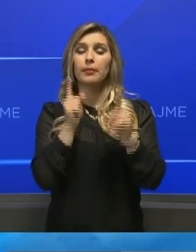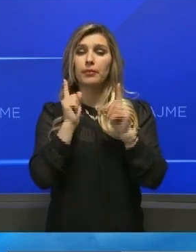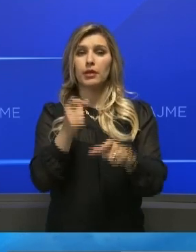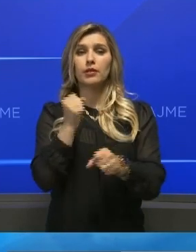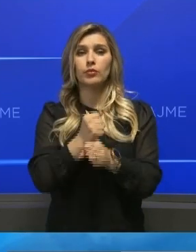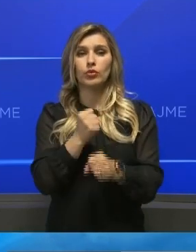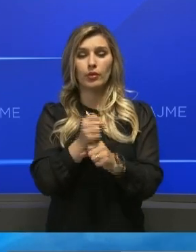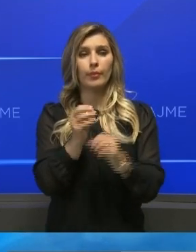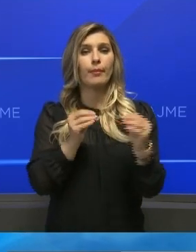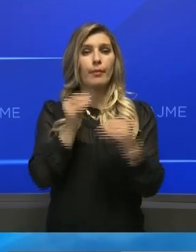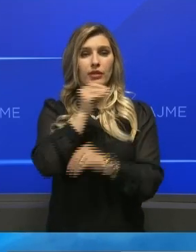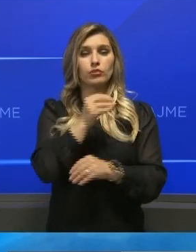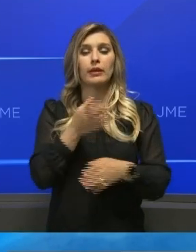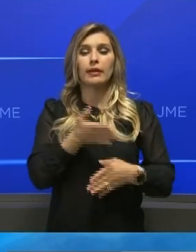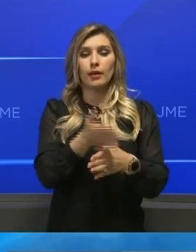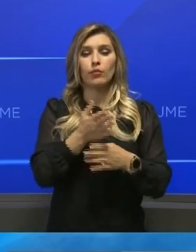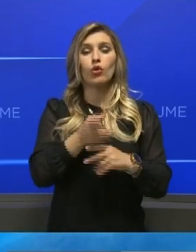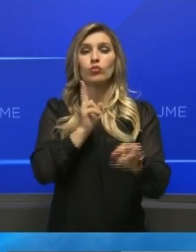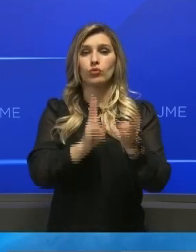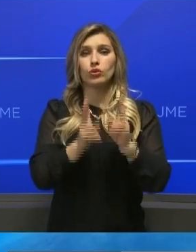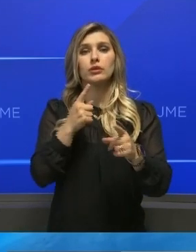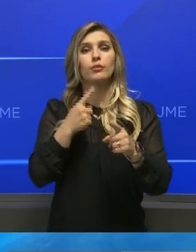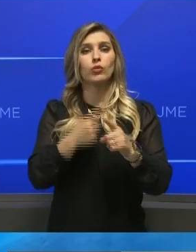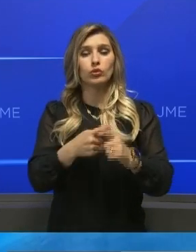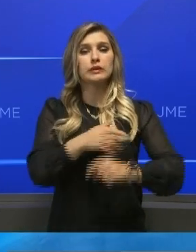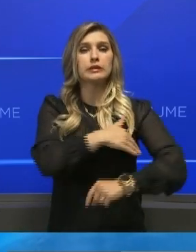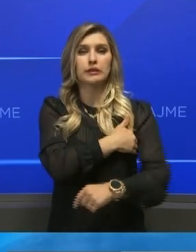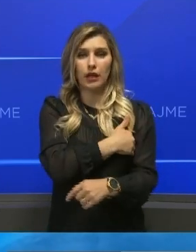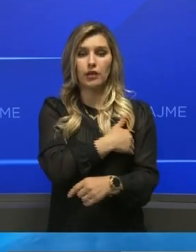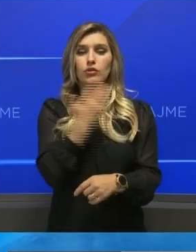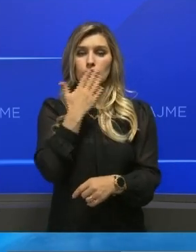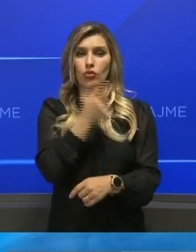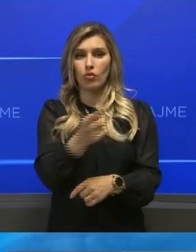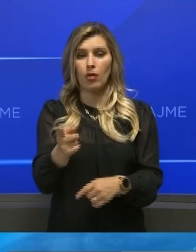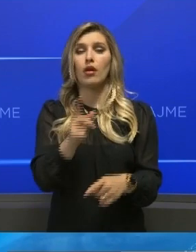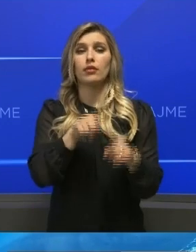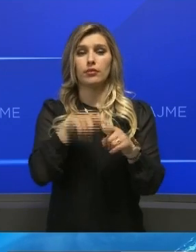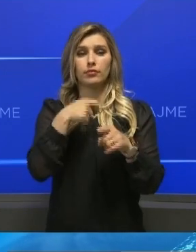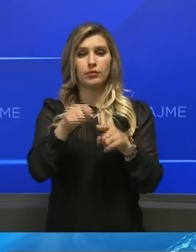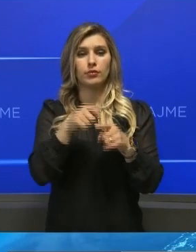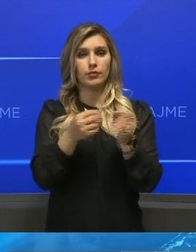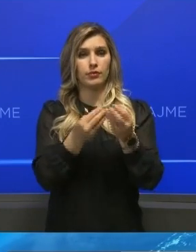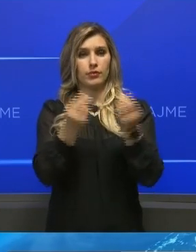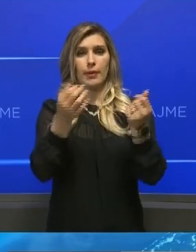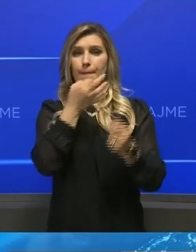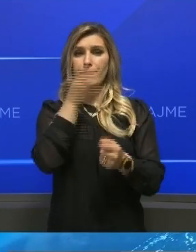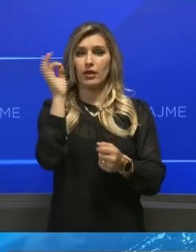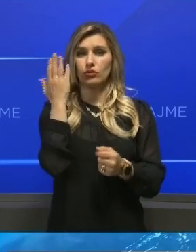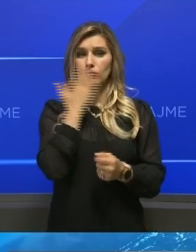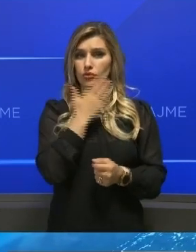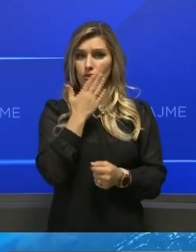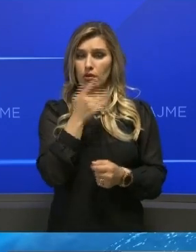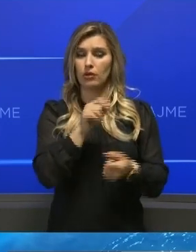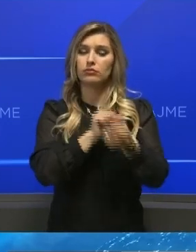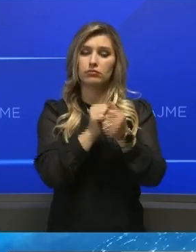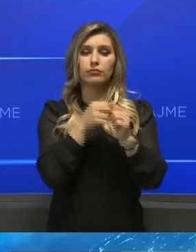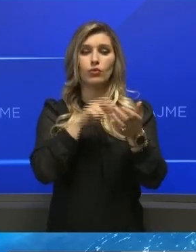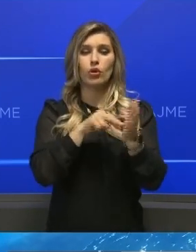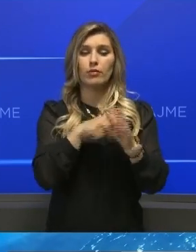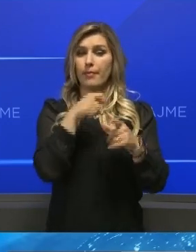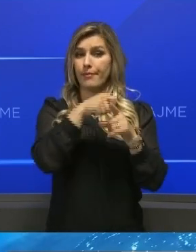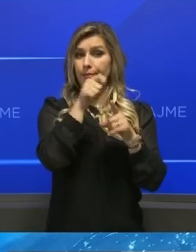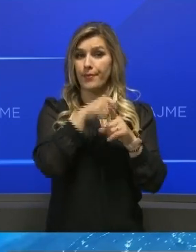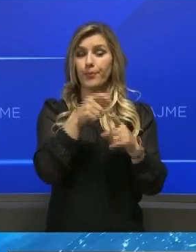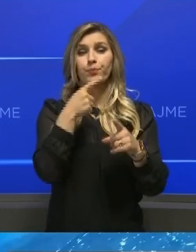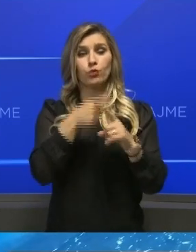për të mbështetur në zënësit dhe mësimëdënsit Kosovar edhe në aspektin e përmirësimit të cilësisa arsimit e cila është fit, por edhe në